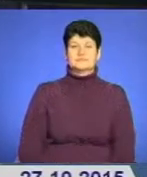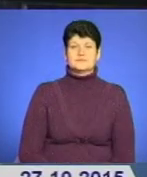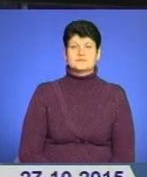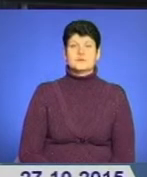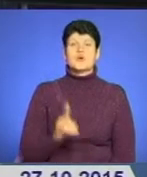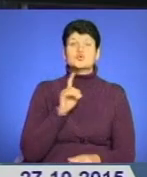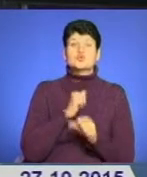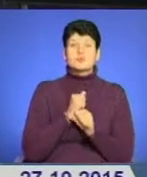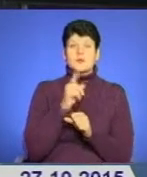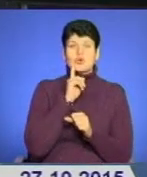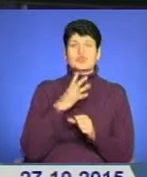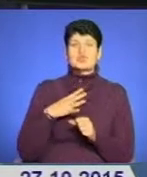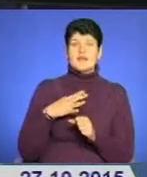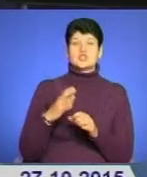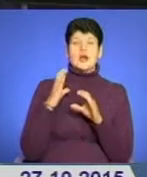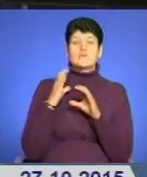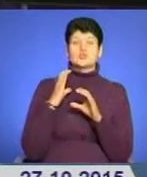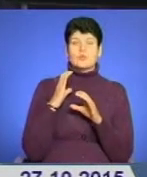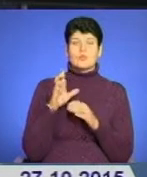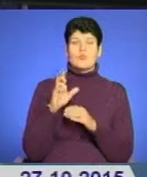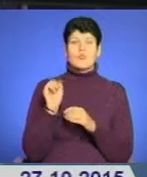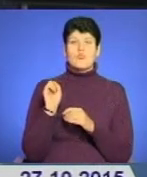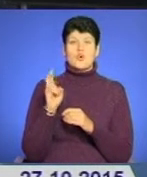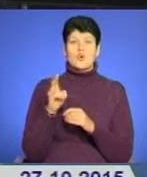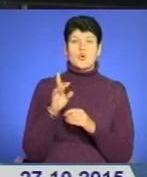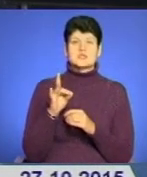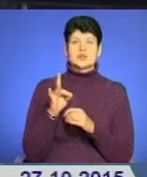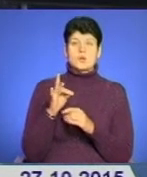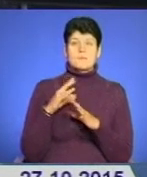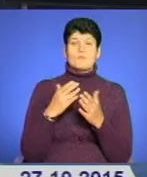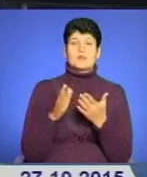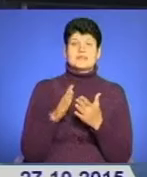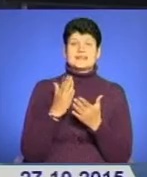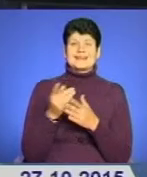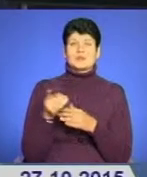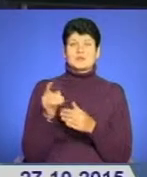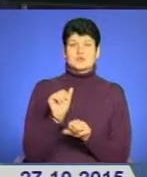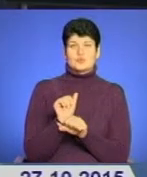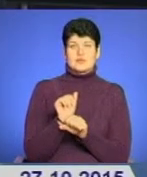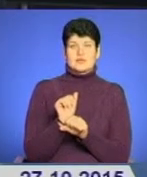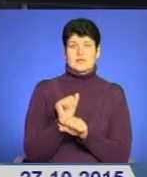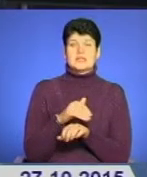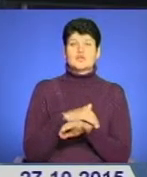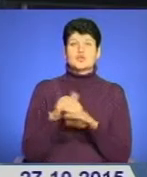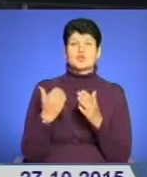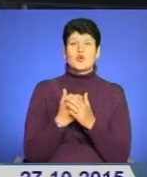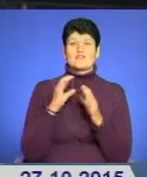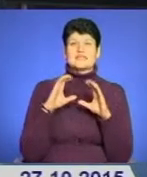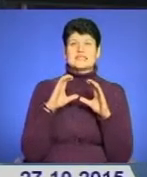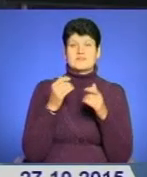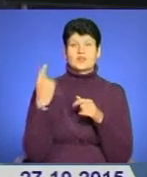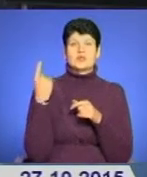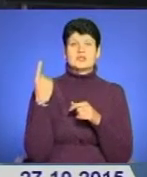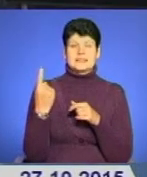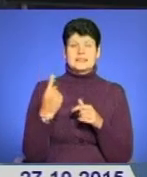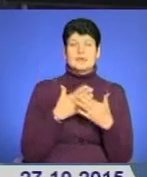Що робити, поки чекаєш на автобус? Буккросингові полиці відтепер і на тернопільській зупинці. На вулиці Новий світ 1 на зупинці громадського